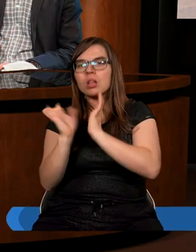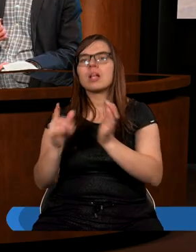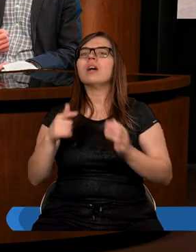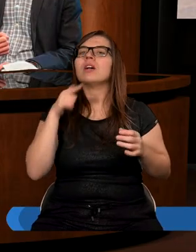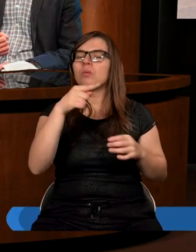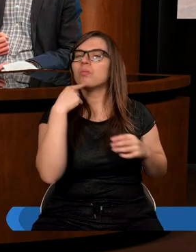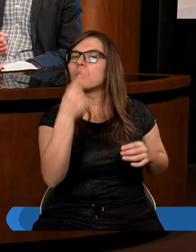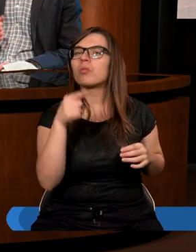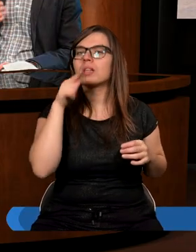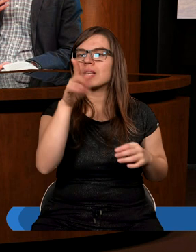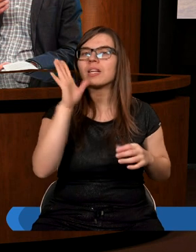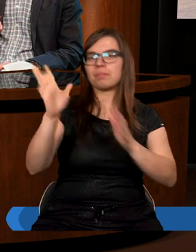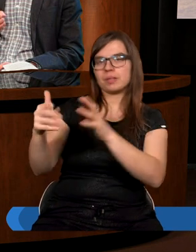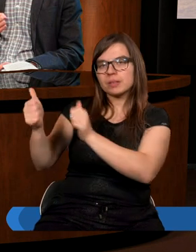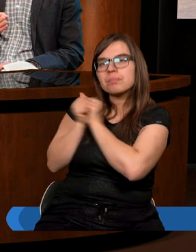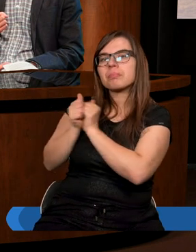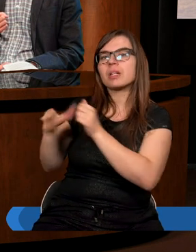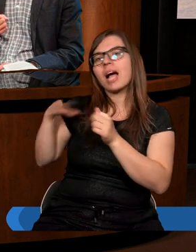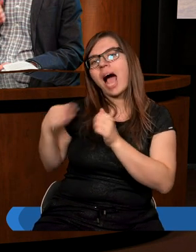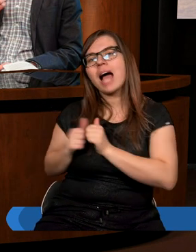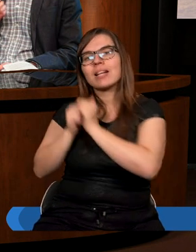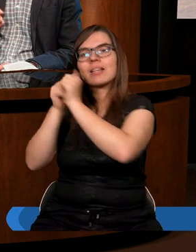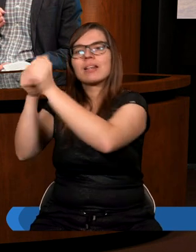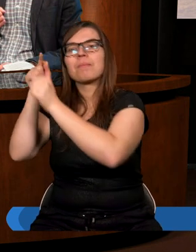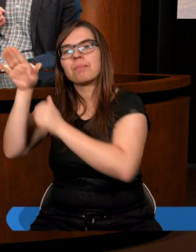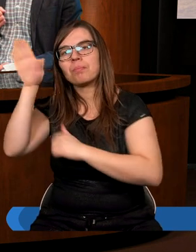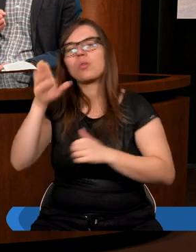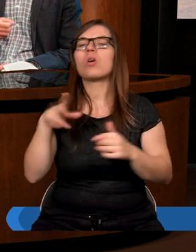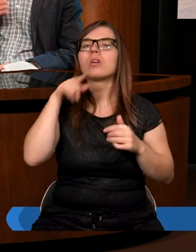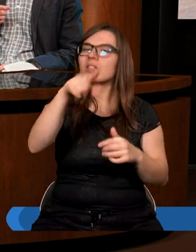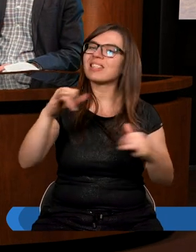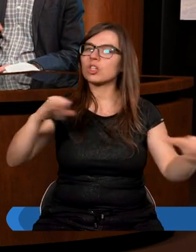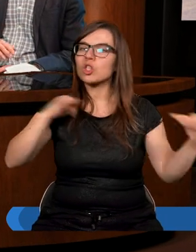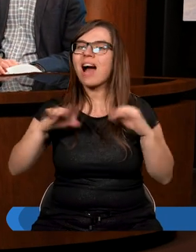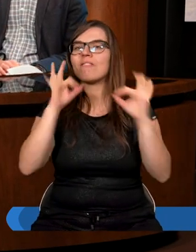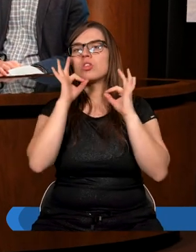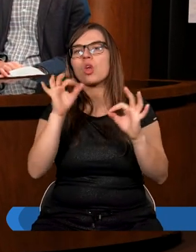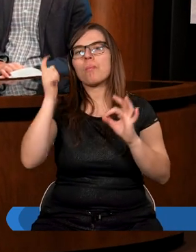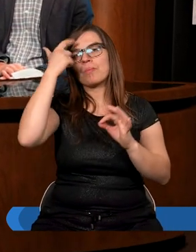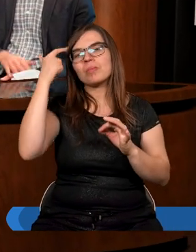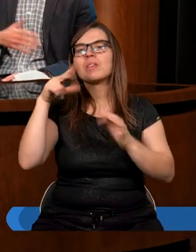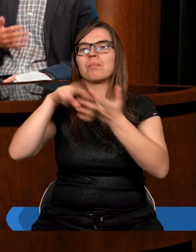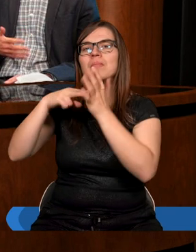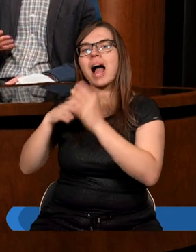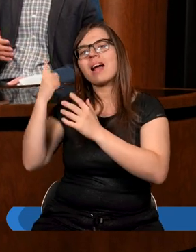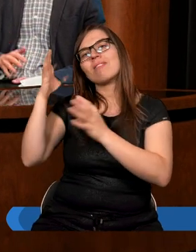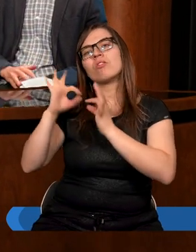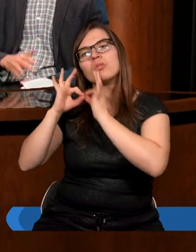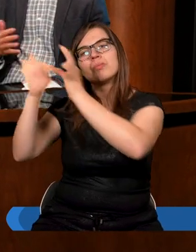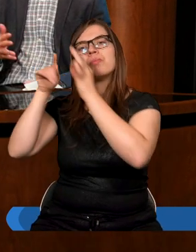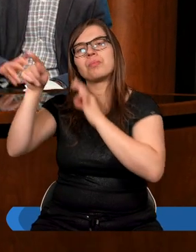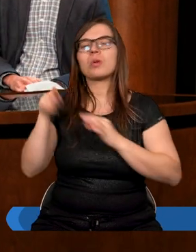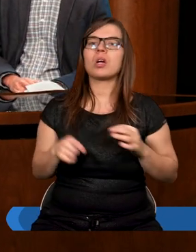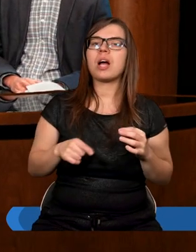będziesz ze mną, gdy będziesz mieli tą ścisłą relację, będziesz tym dobrym szafarzem, to ja cię doprowadzę do takiego stanu, że ty będziesz święty